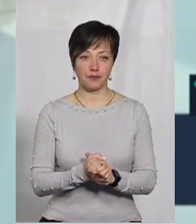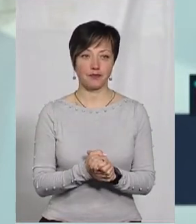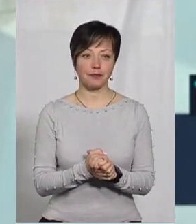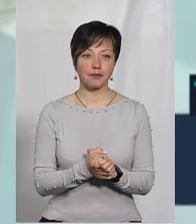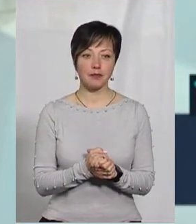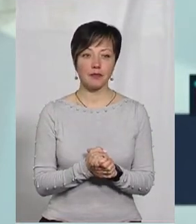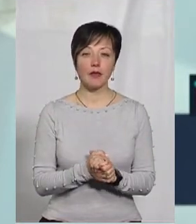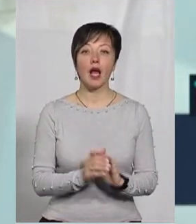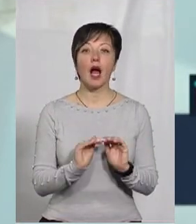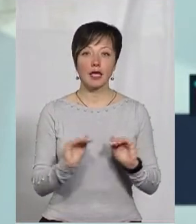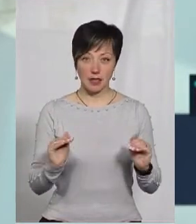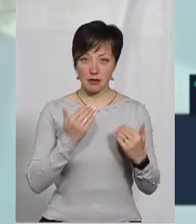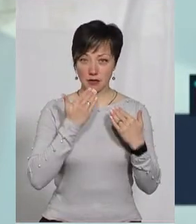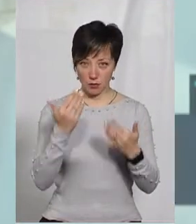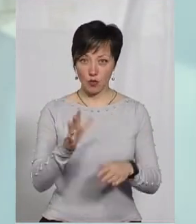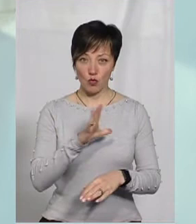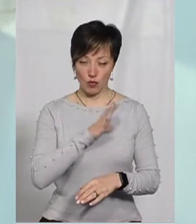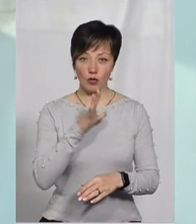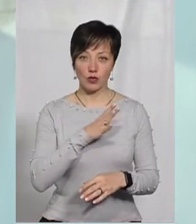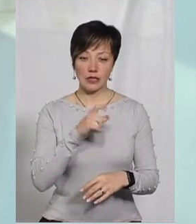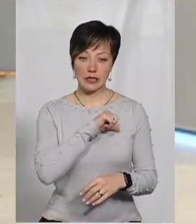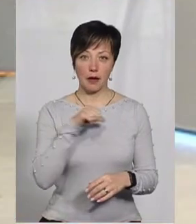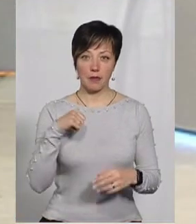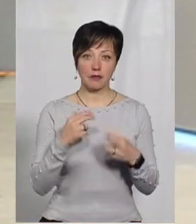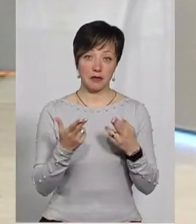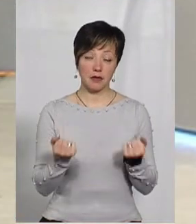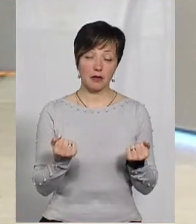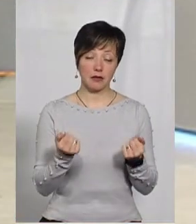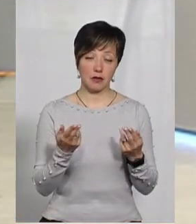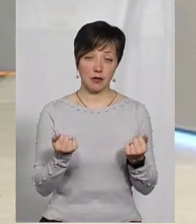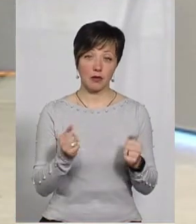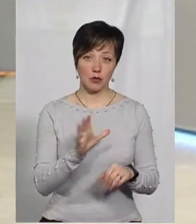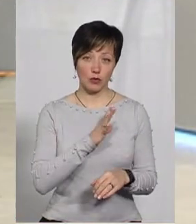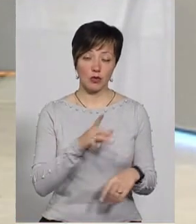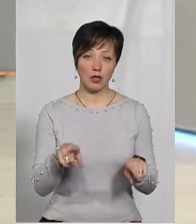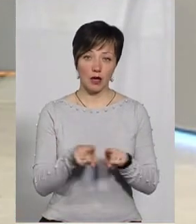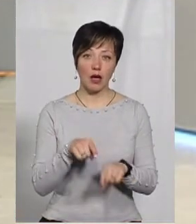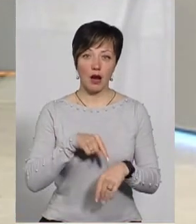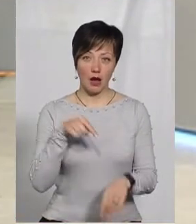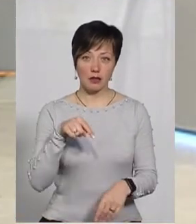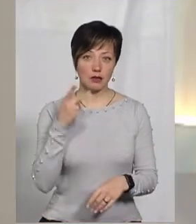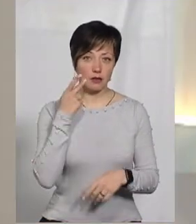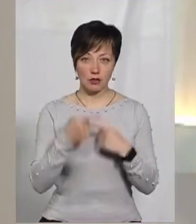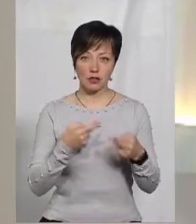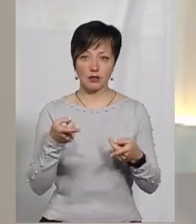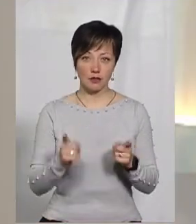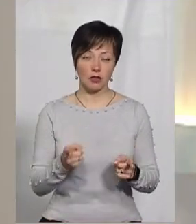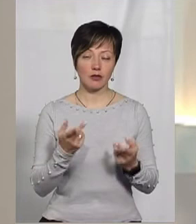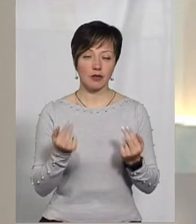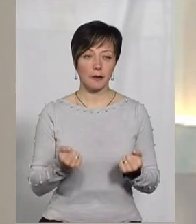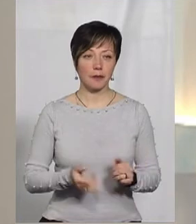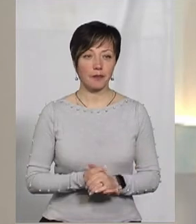Ну, а діти зверталися колись просто? Так. І була реакція завжди? Звичайно.